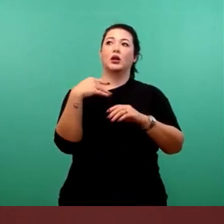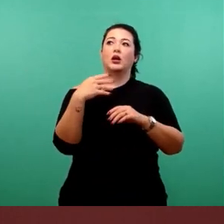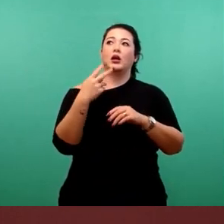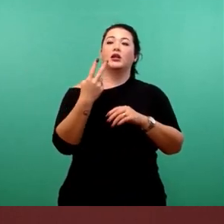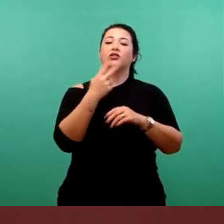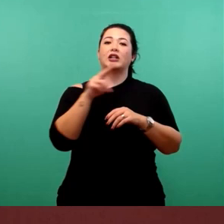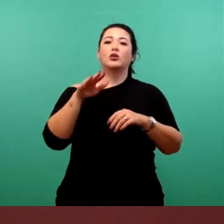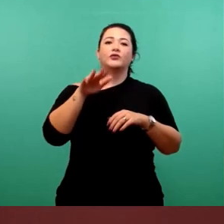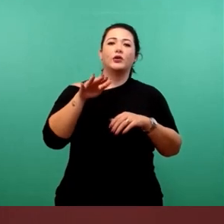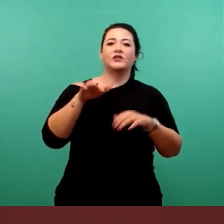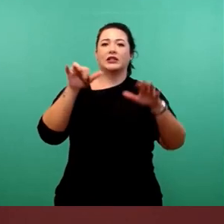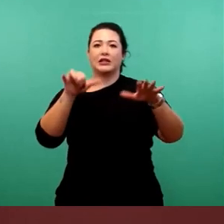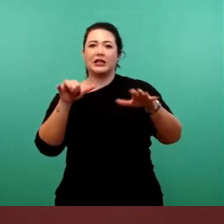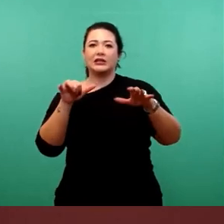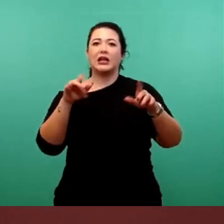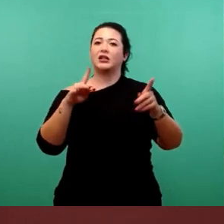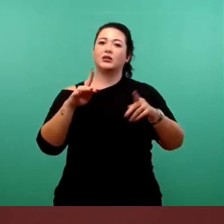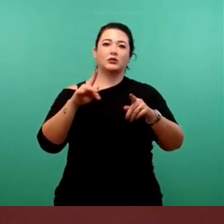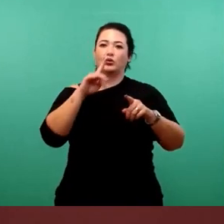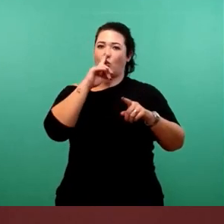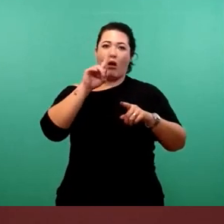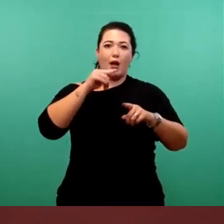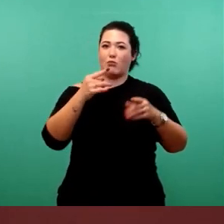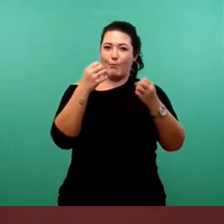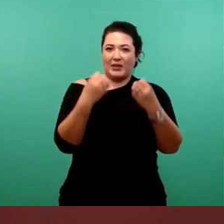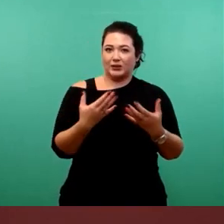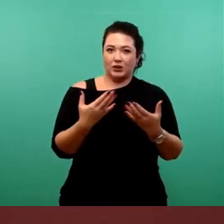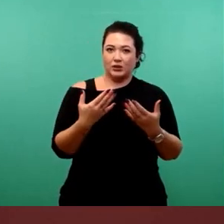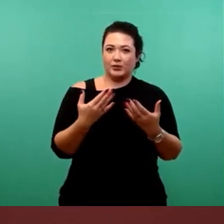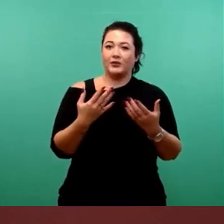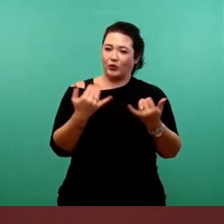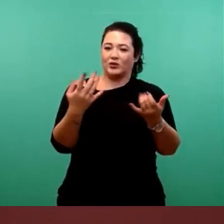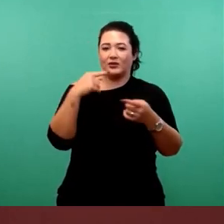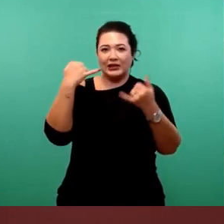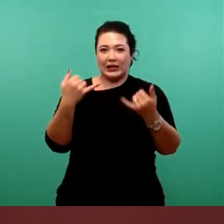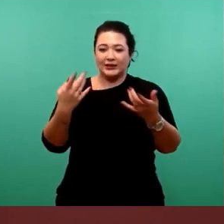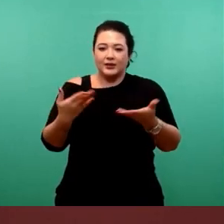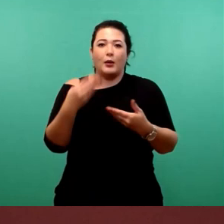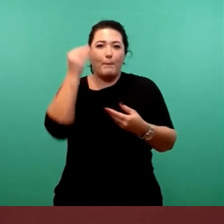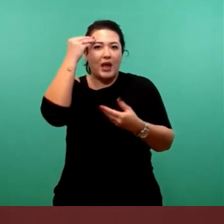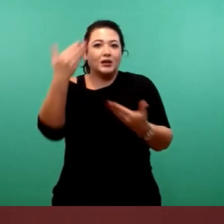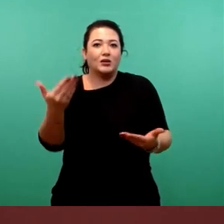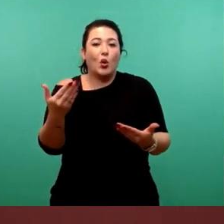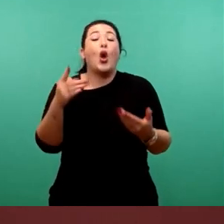2016 keine einmaligste Situation waren, wie wir jetzt eben feststellen. Und die Lehre daraus ist, dass man entsprechende